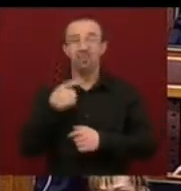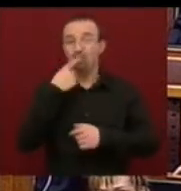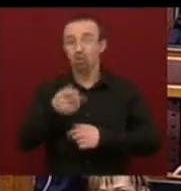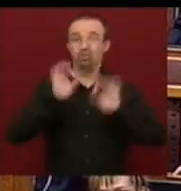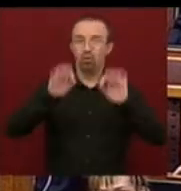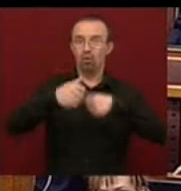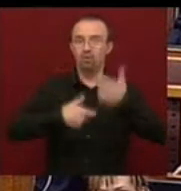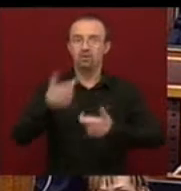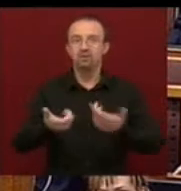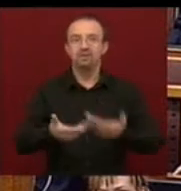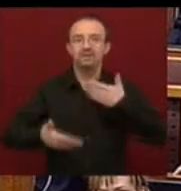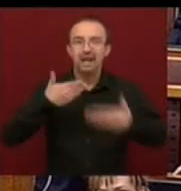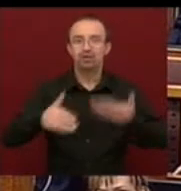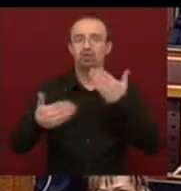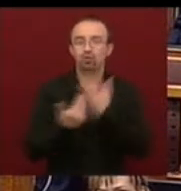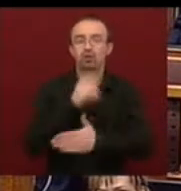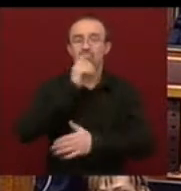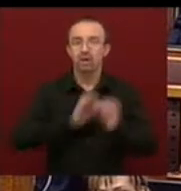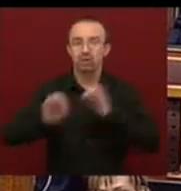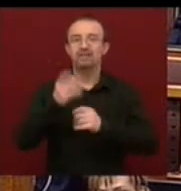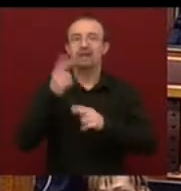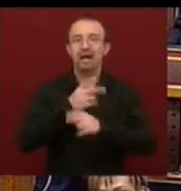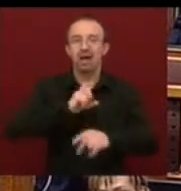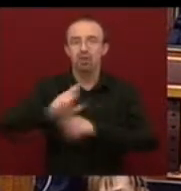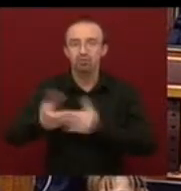egy érdemi lépést, tárgyoljuk újra Magyarország államadóságát.